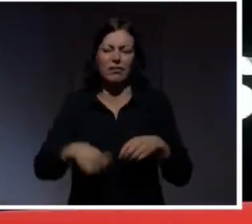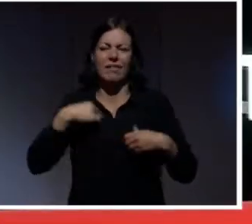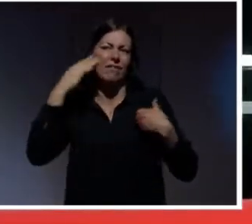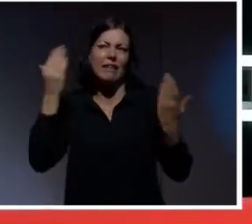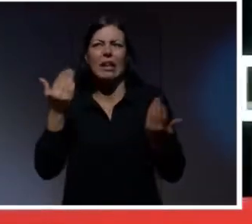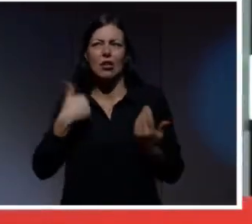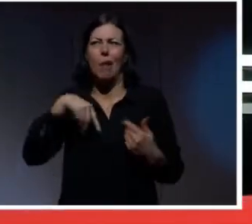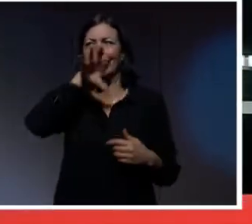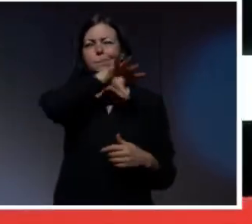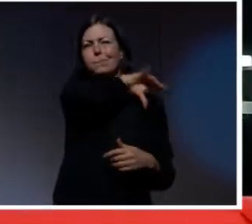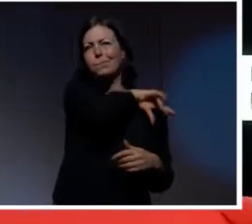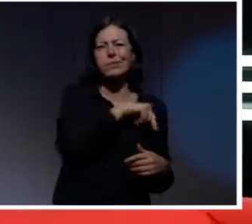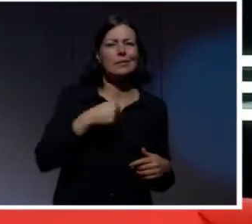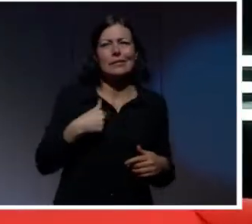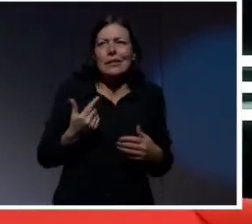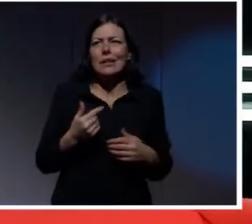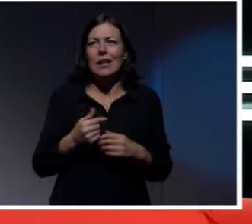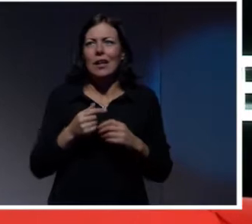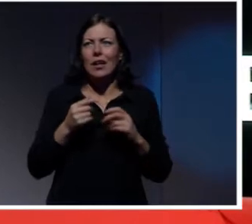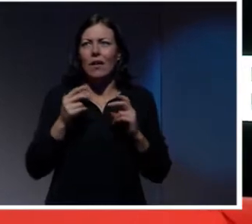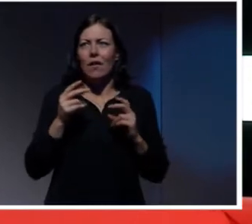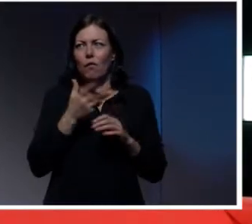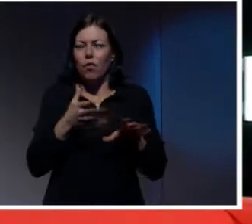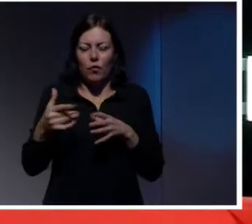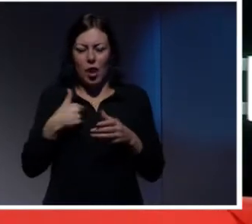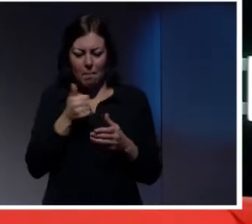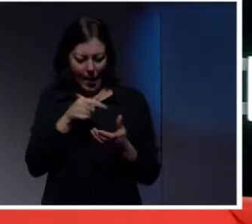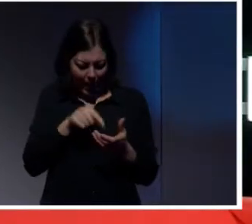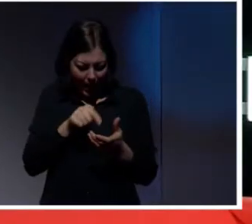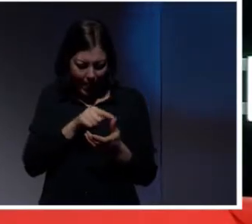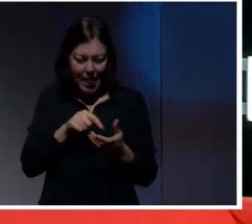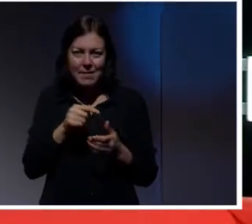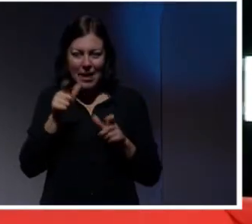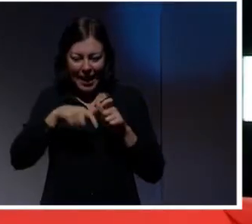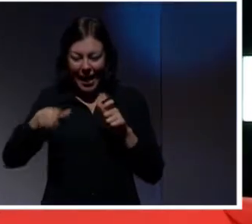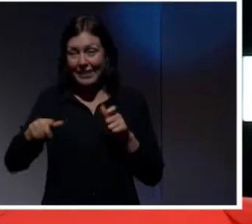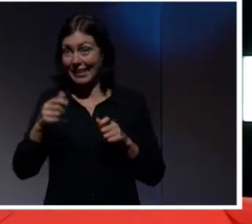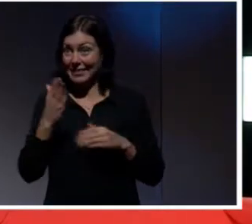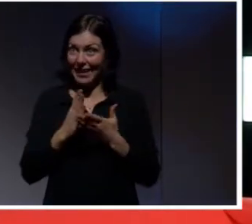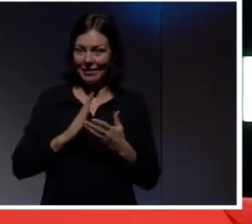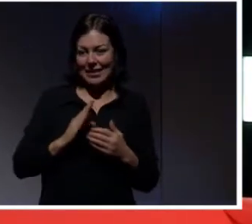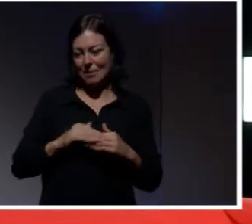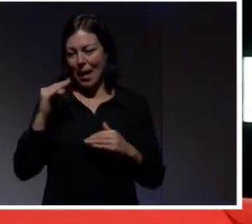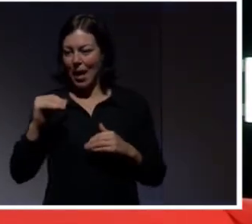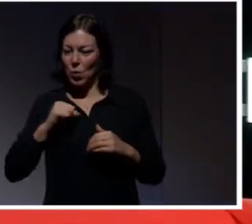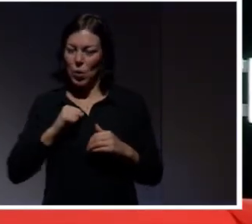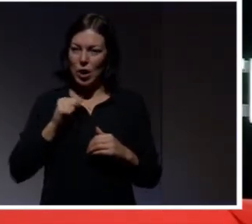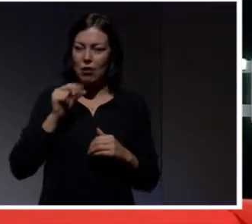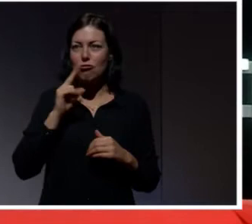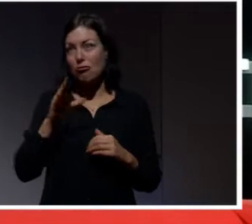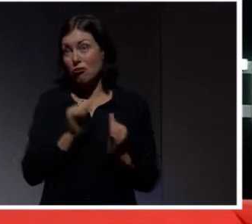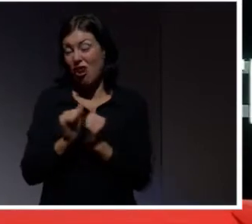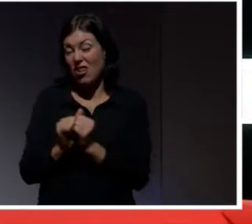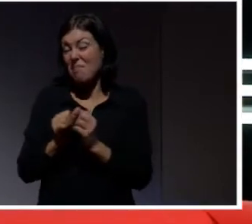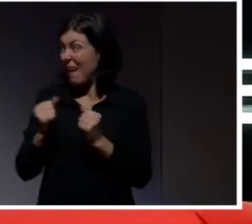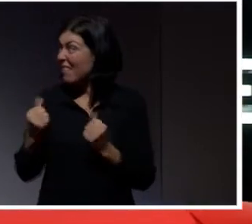dinosaurier. Jag är fortfarande på karamellerna liksom. Jag har inte kommit längre än så. Det finns säkert mycket nyare och roligare saker. Men det viktiga